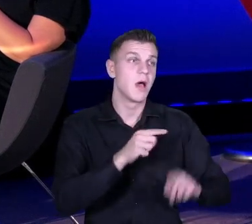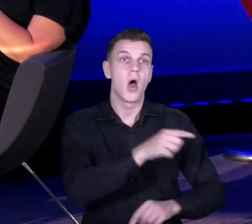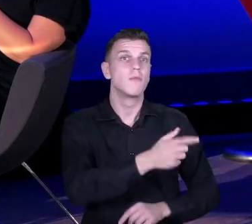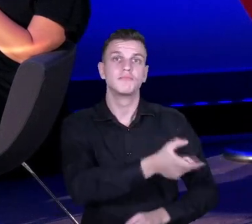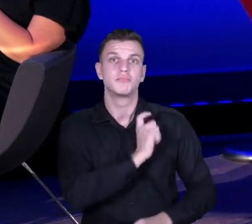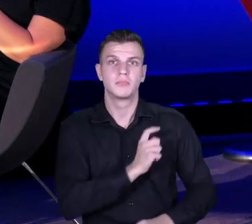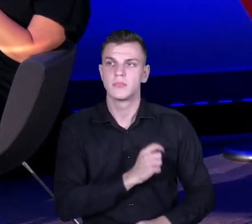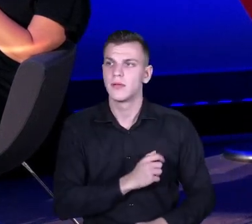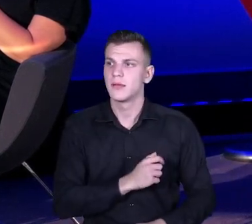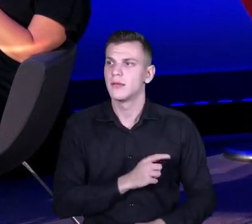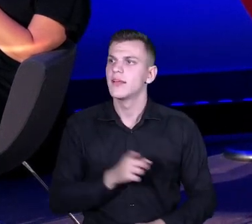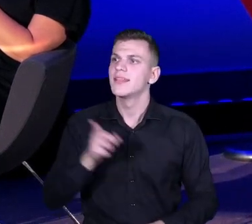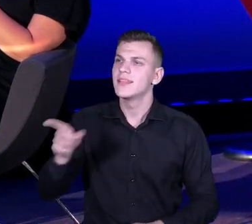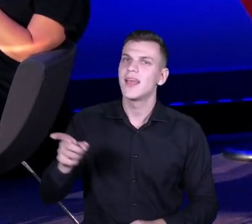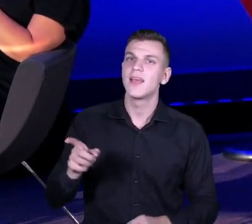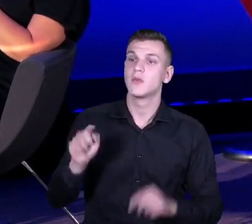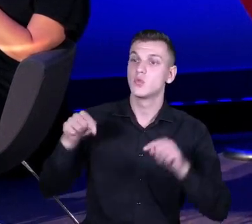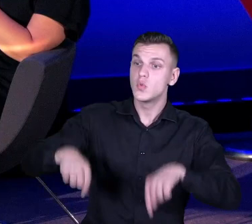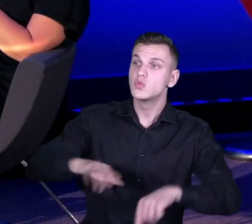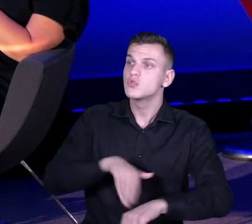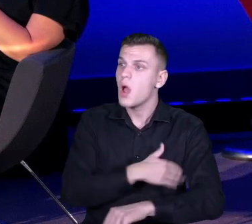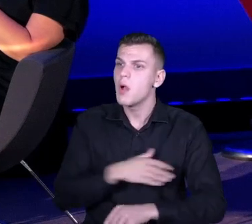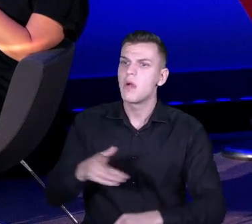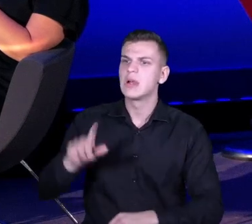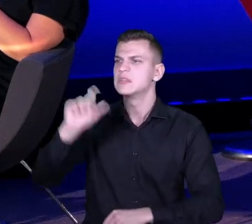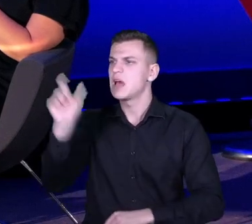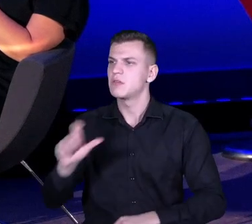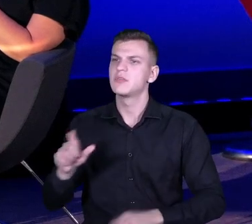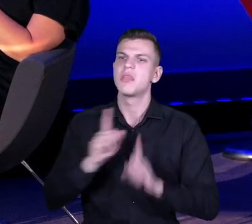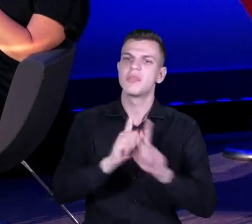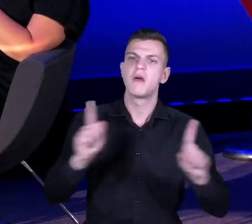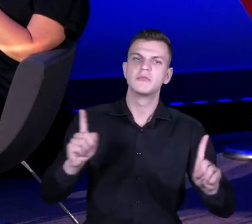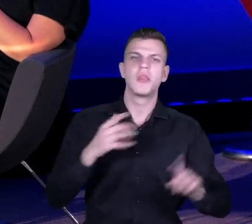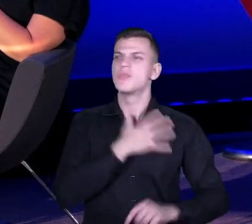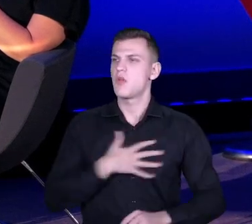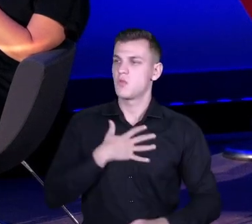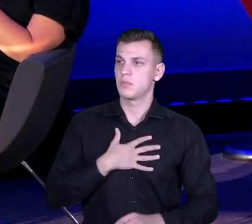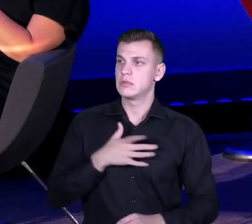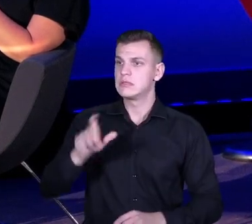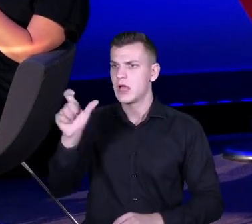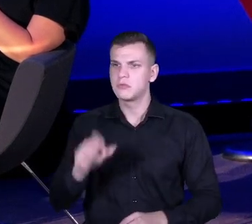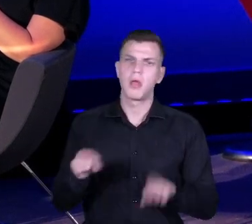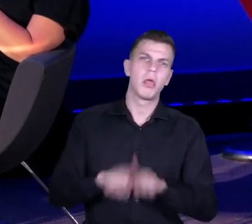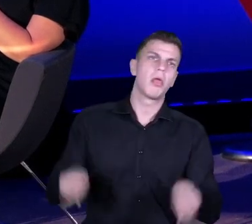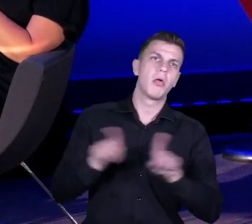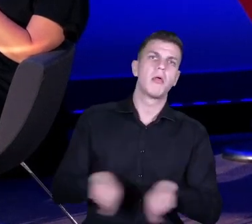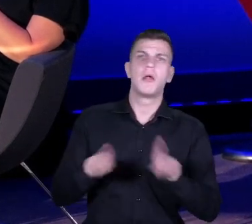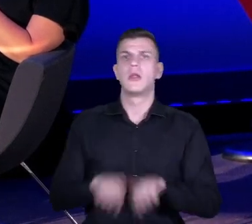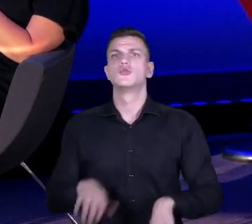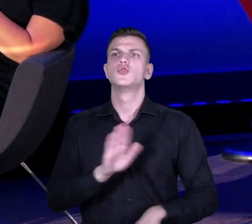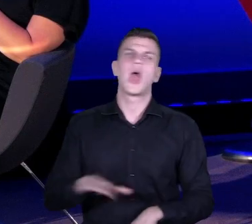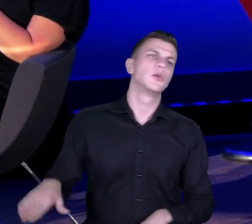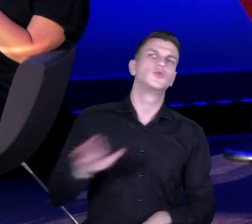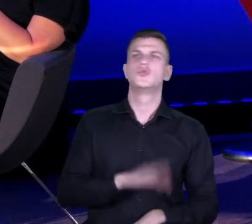nie lubię nauczycieli w tej szkole, do której przyszedłem, bo ciągle mówię o dzieciach, że te dzieciaki są takie ważne, że w szkole to tak naprawdę chodzi o dzieci,